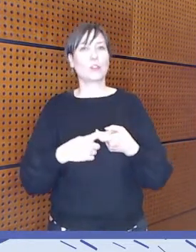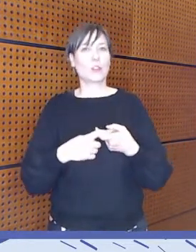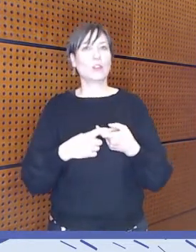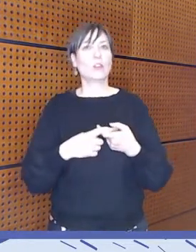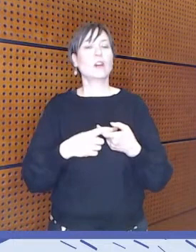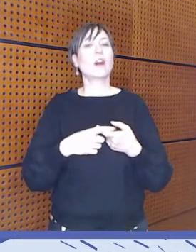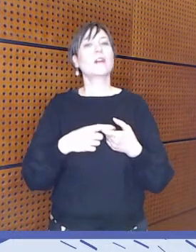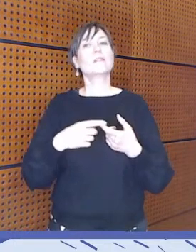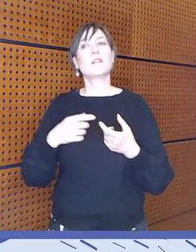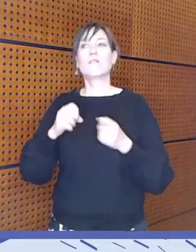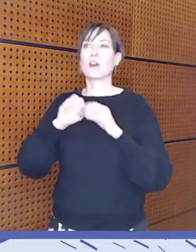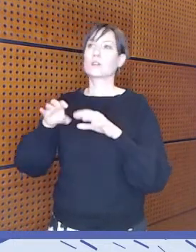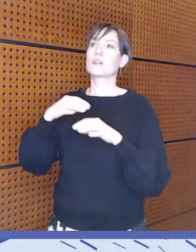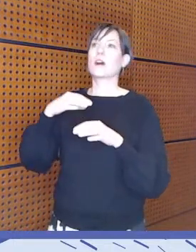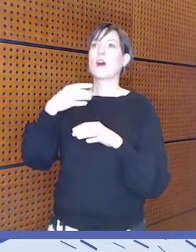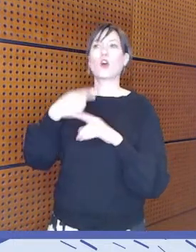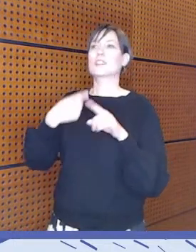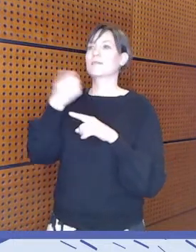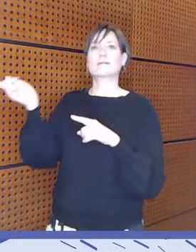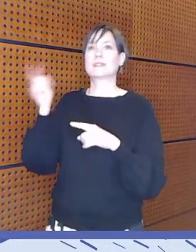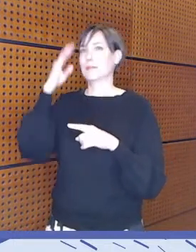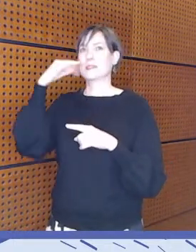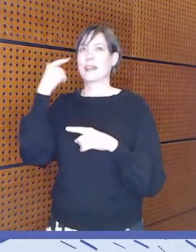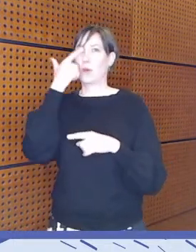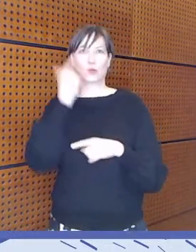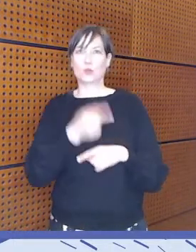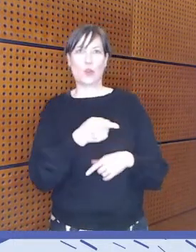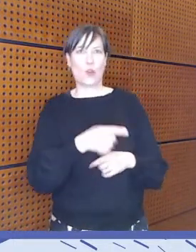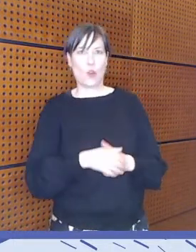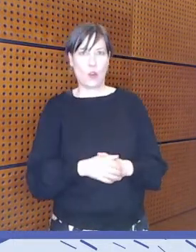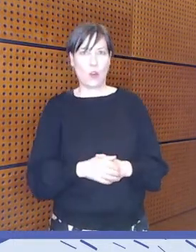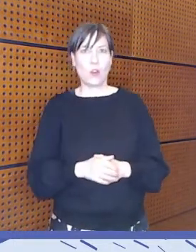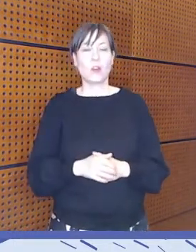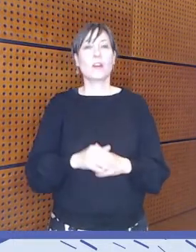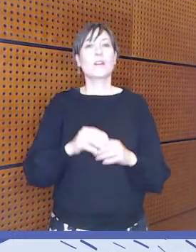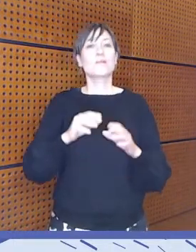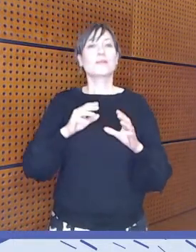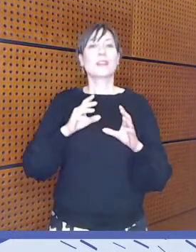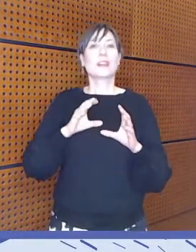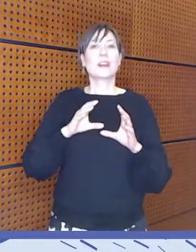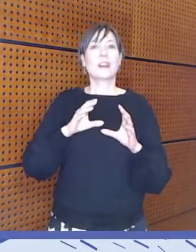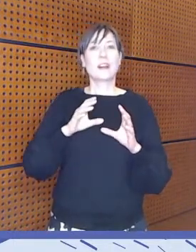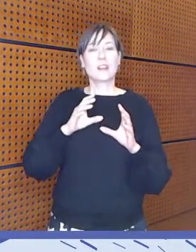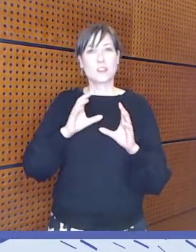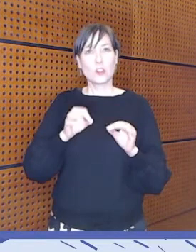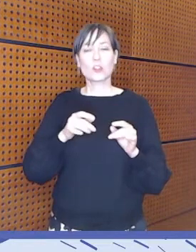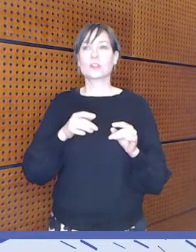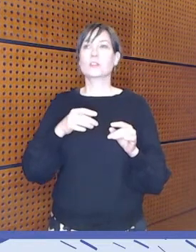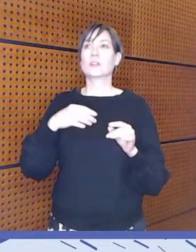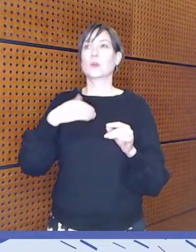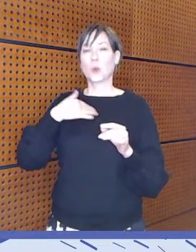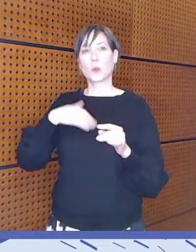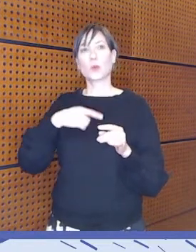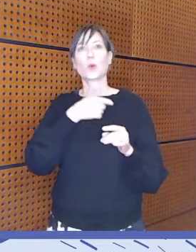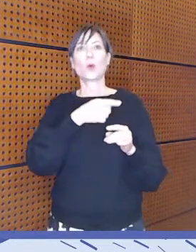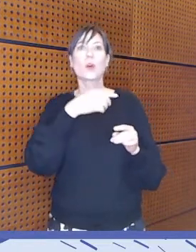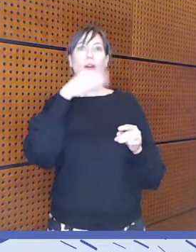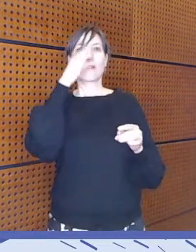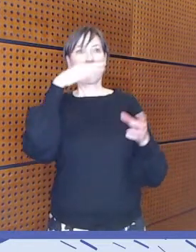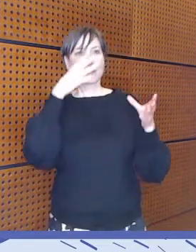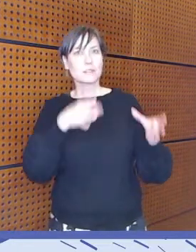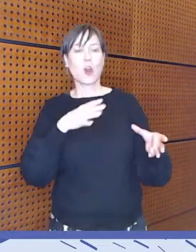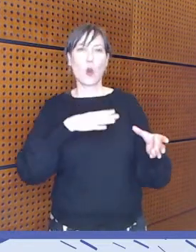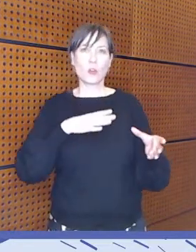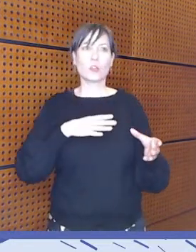Kun kansa saadaan vaikuttamaan epäoikeudenmukaiselta, riitaselta,